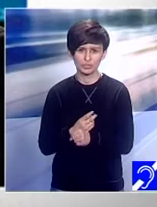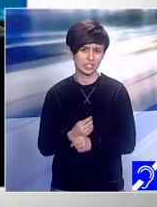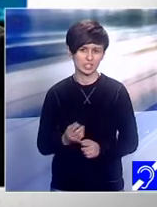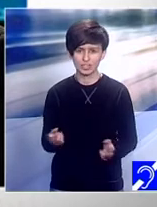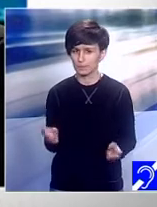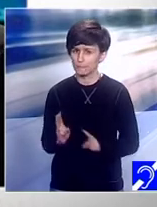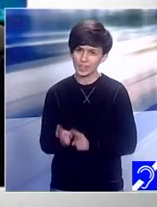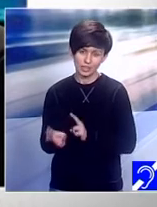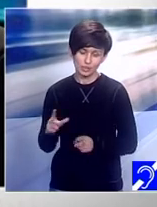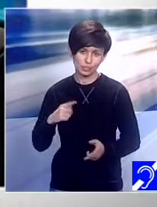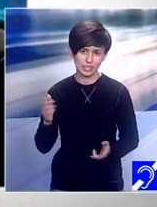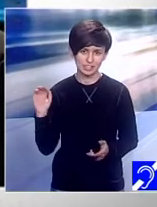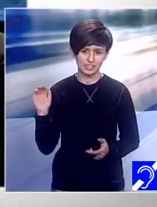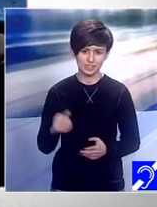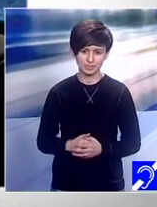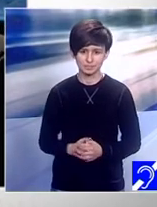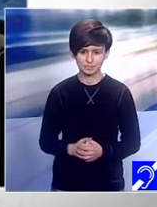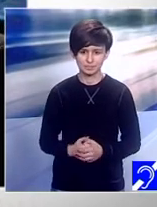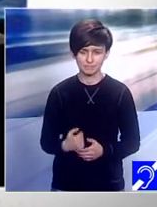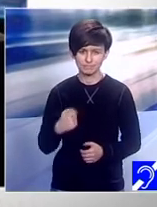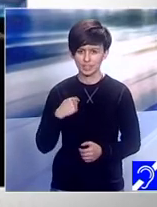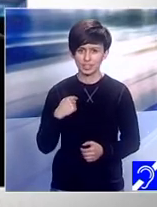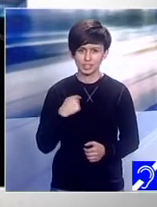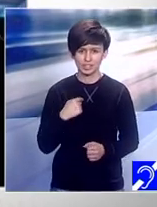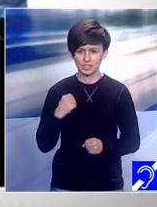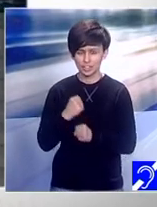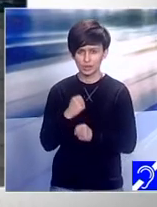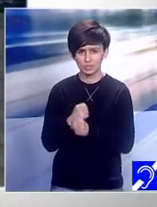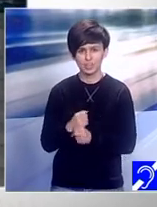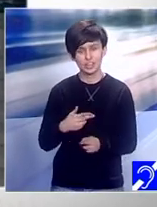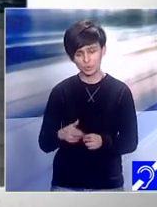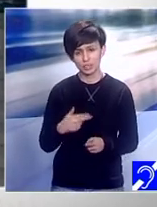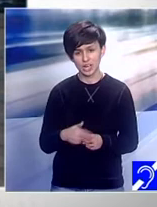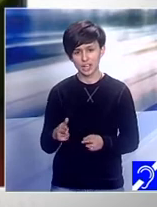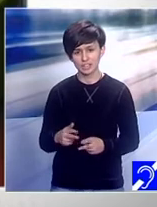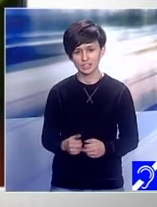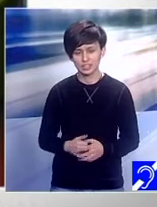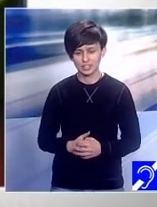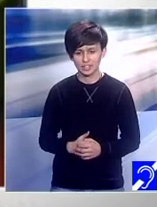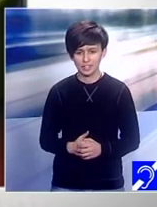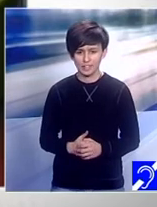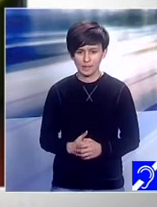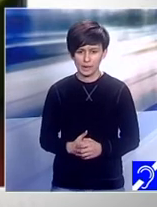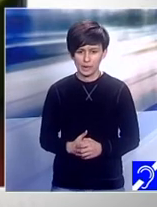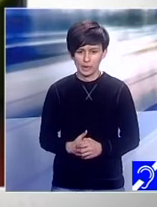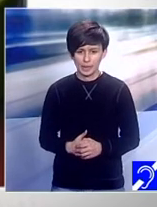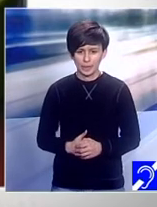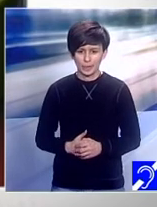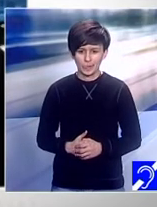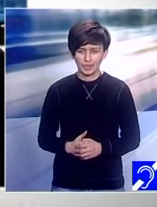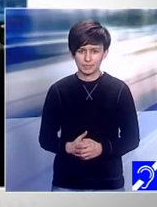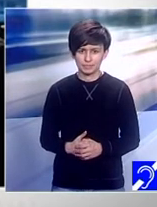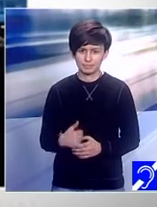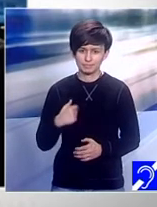eu fac curat vă ajută doamnă la treburi în în gospodărie da stai